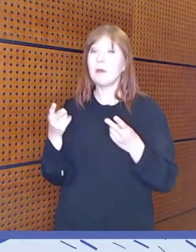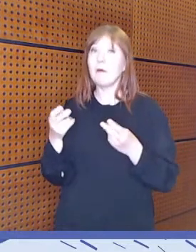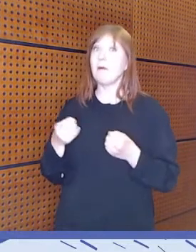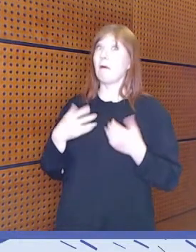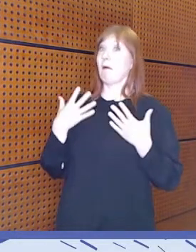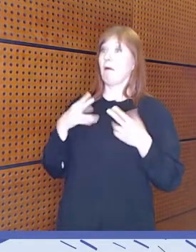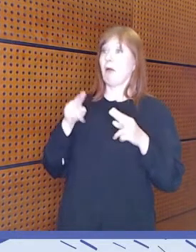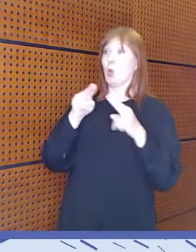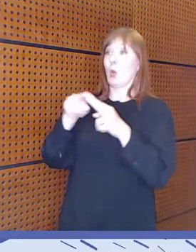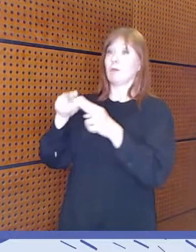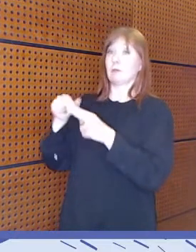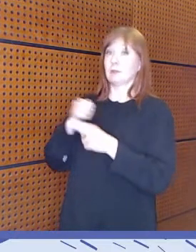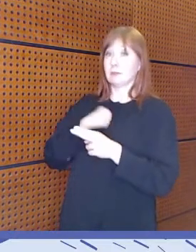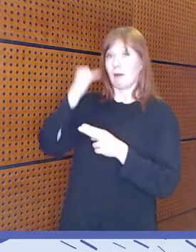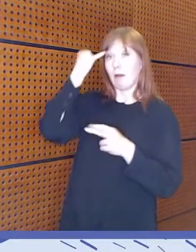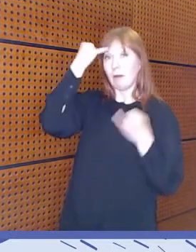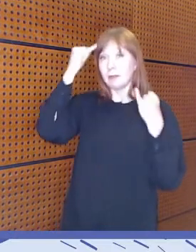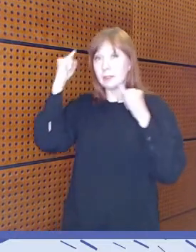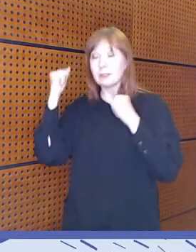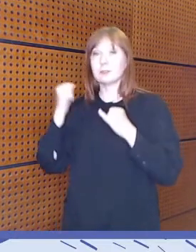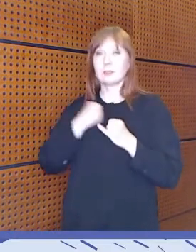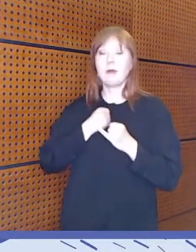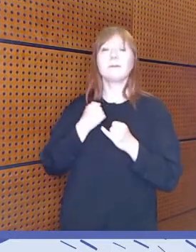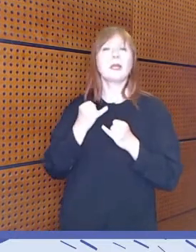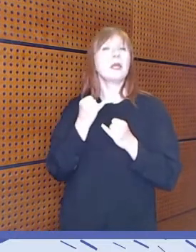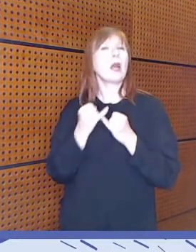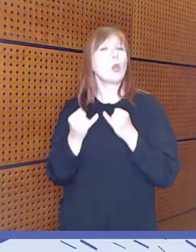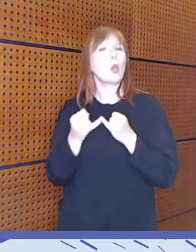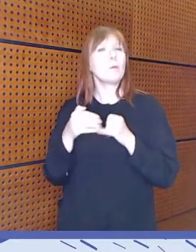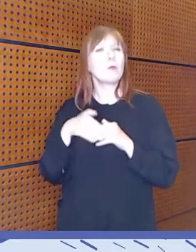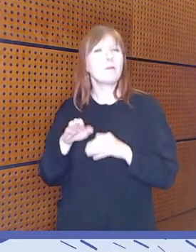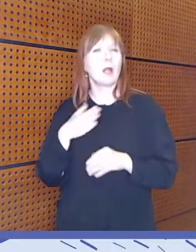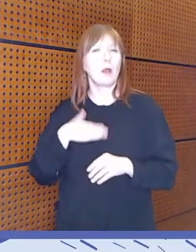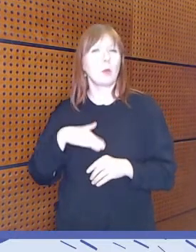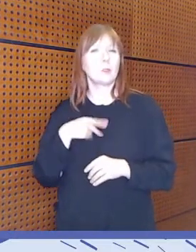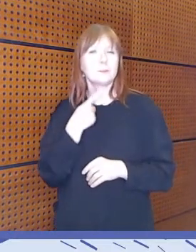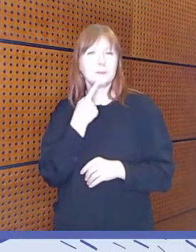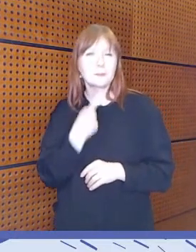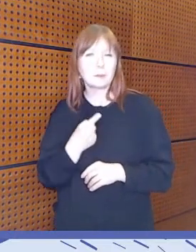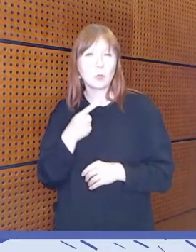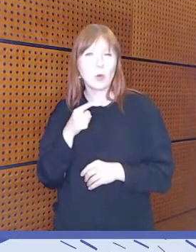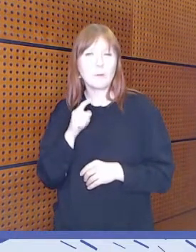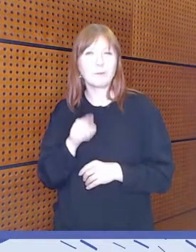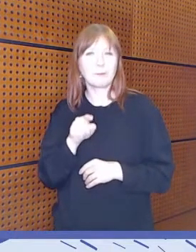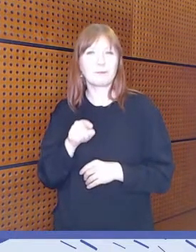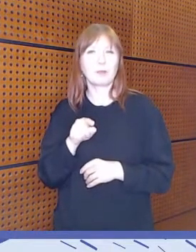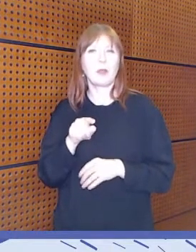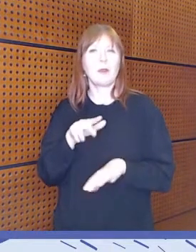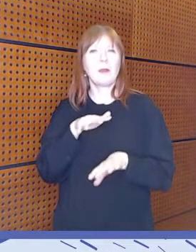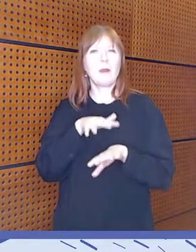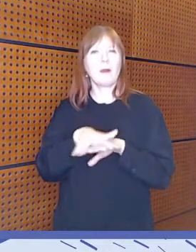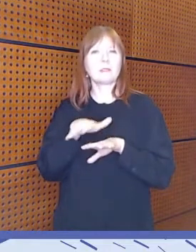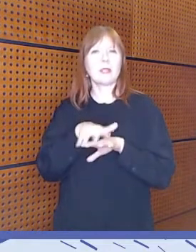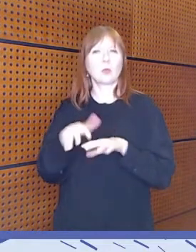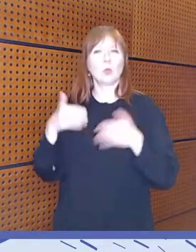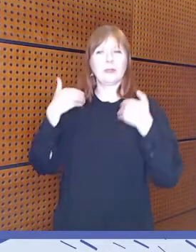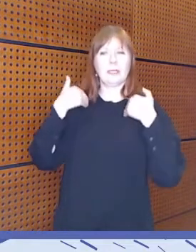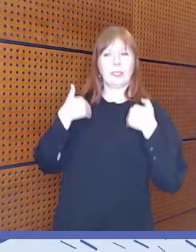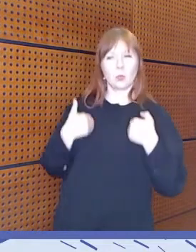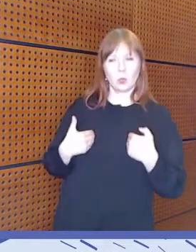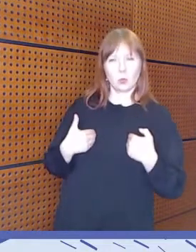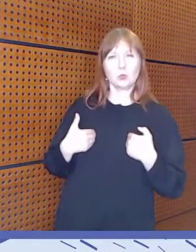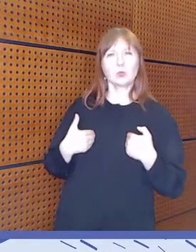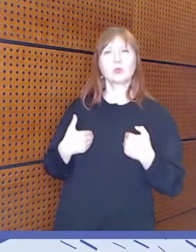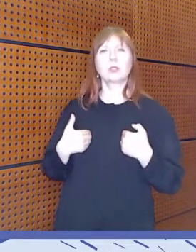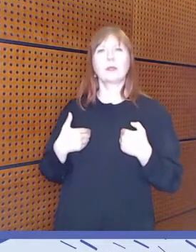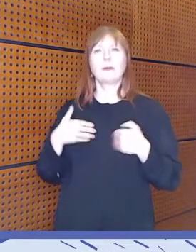kontakteja ja syntyvät ideoita. Ja sitten haluan tähän loppuville sanoa siitä, tästä asiantuntijuudesta ja siitä, että ketä